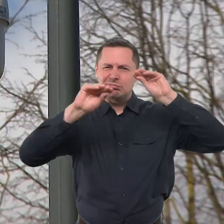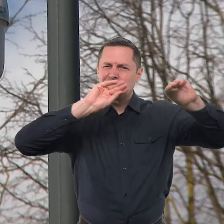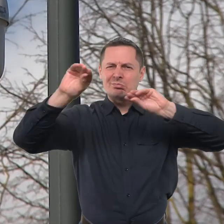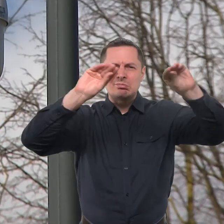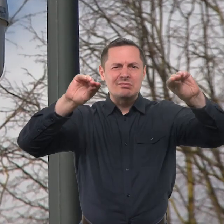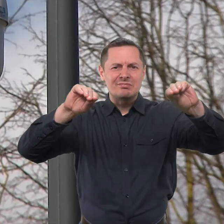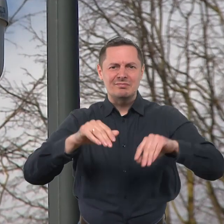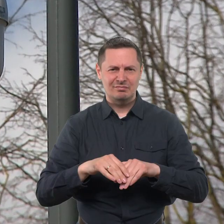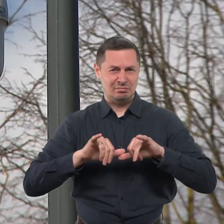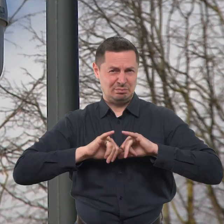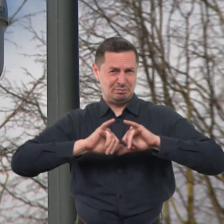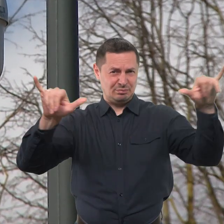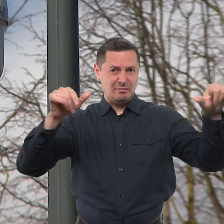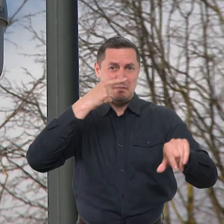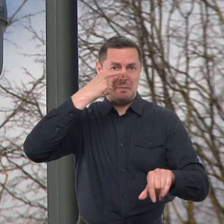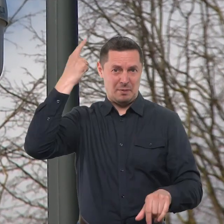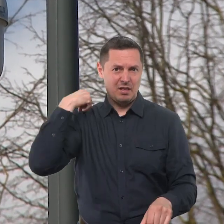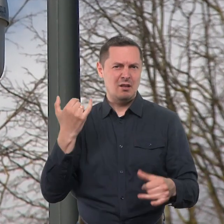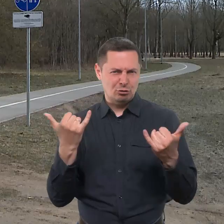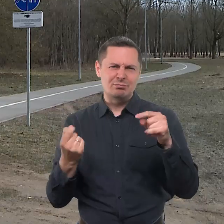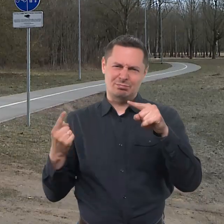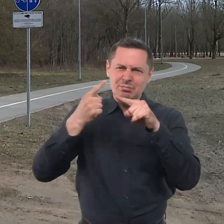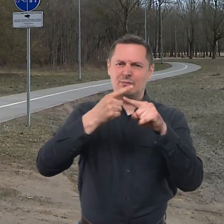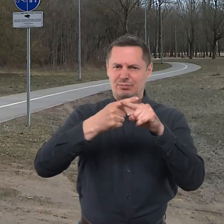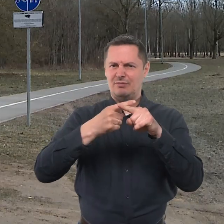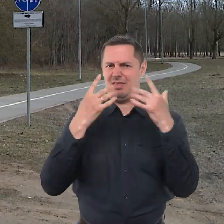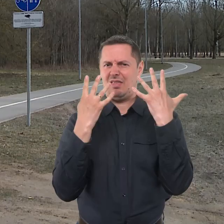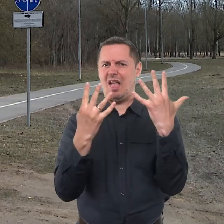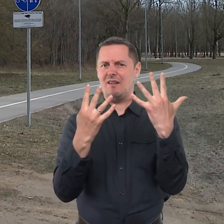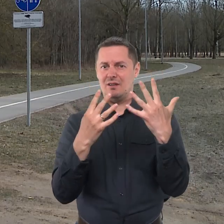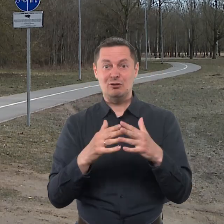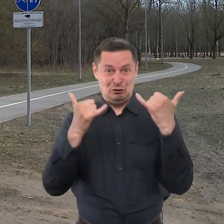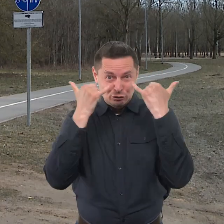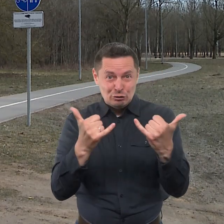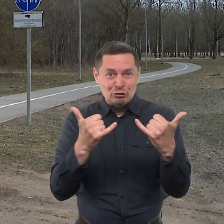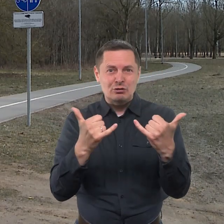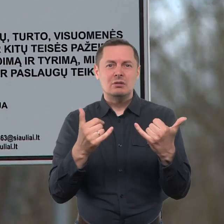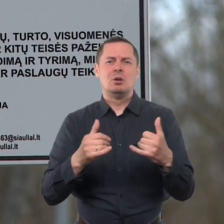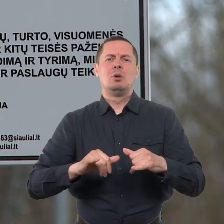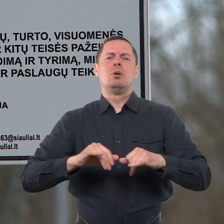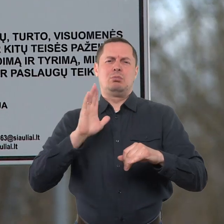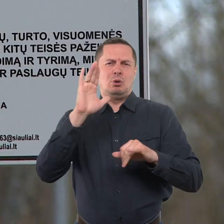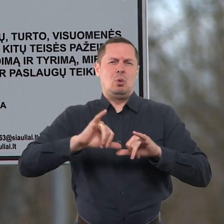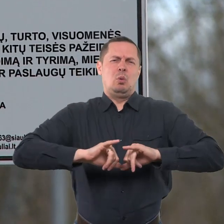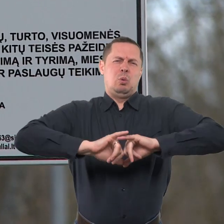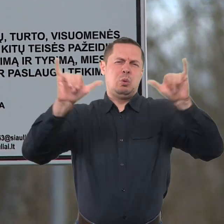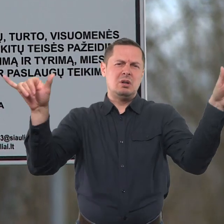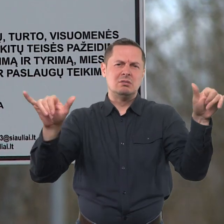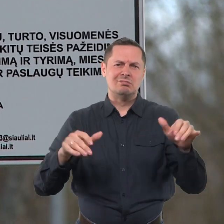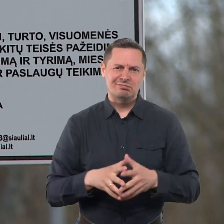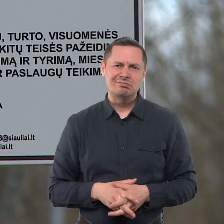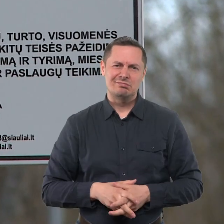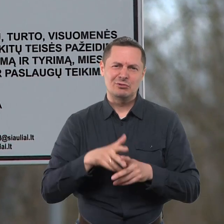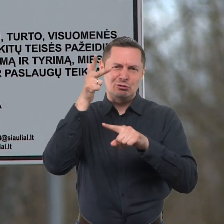stebėjimo kamerų plėtra. Dar pernai jų tinkla papildė devini įrenginiai. Šiais metais visame mieste atsiras ir dar daugiau